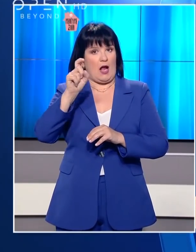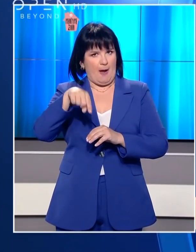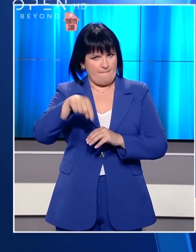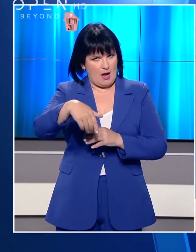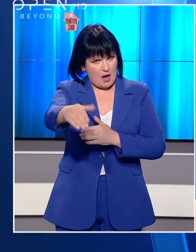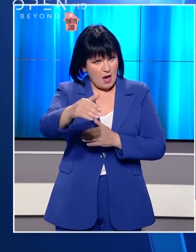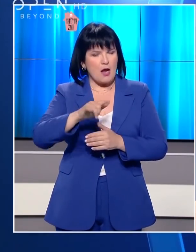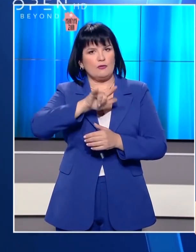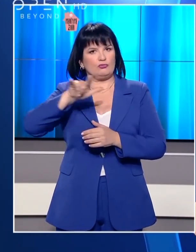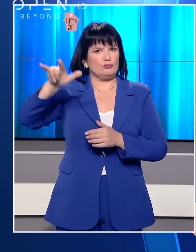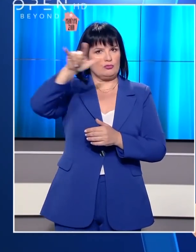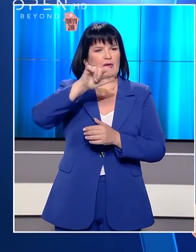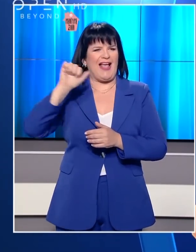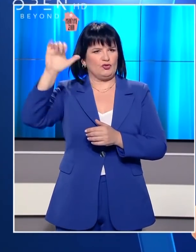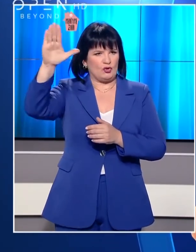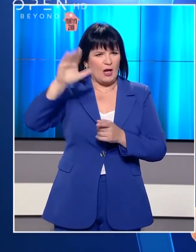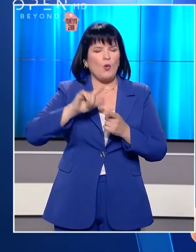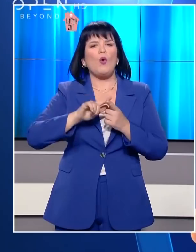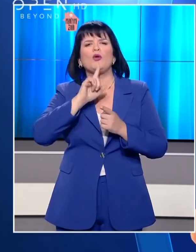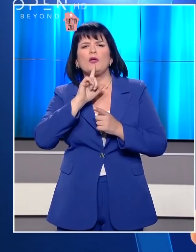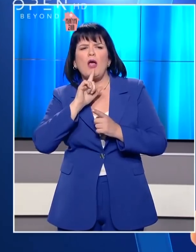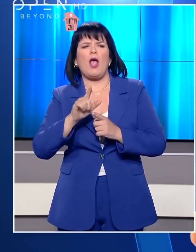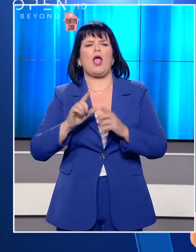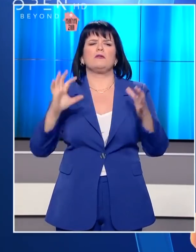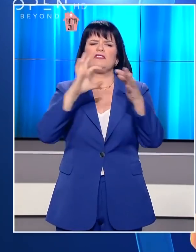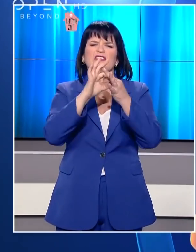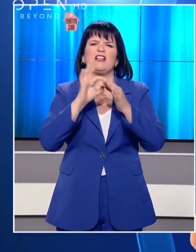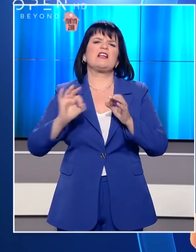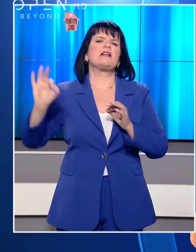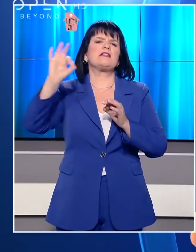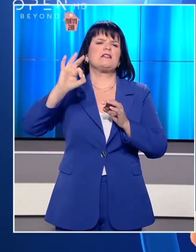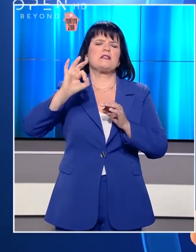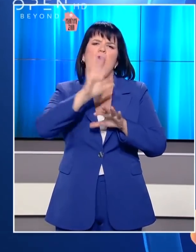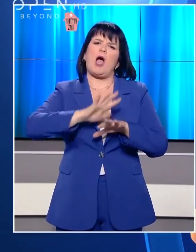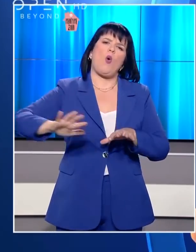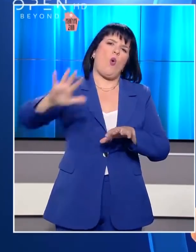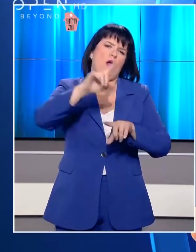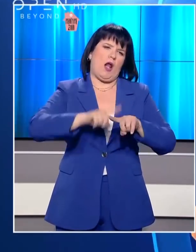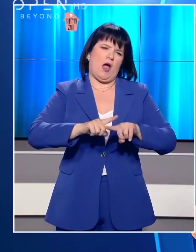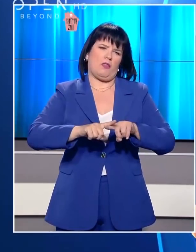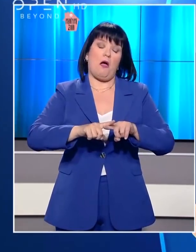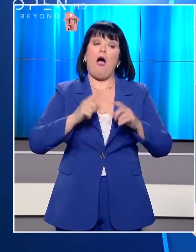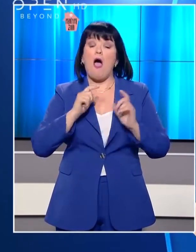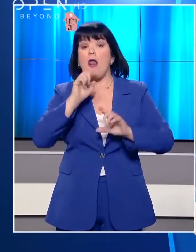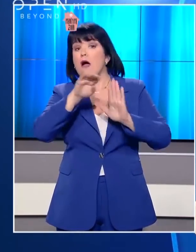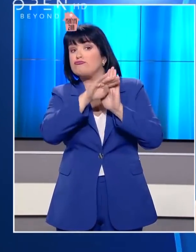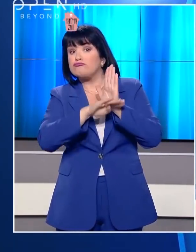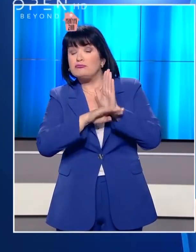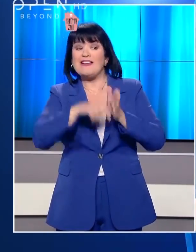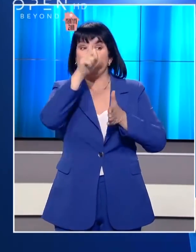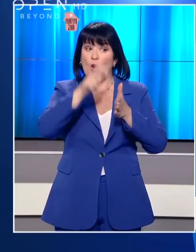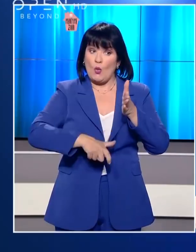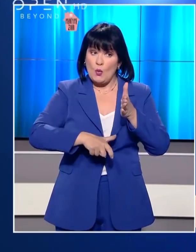αποκατασταθούν οι αεροπορικές συνδέσεις με το εξωτερικό ενώ θα γίνει και η πλήρης διασύνδεση της νησιωτικής με την υπηρετική χώρα. Προϋπόθεση για να ανοίξουν και τα μεγάλα